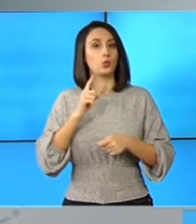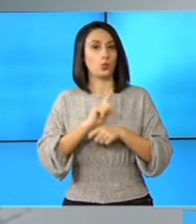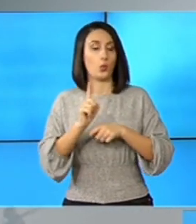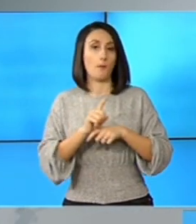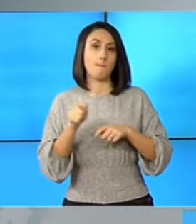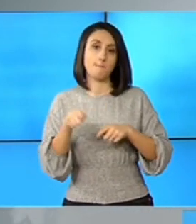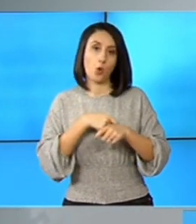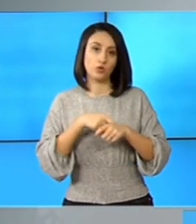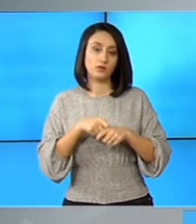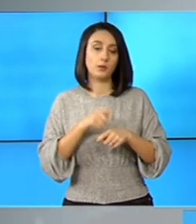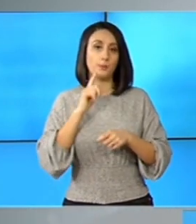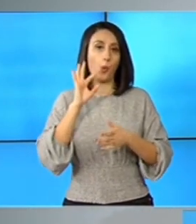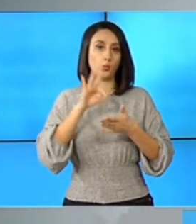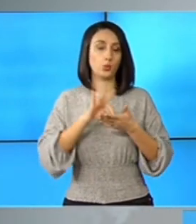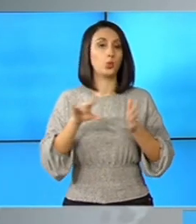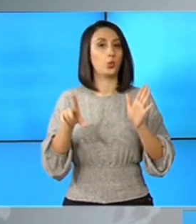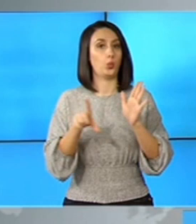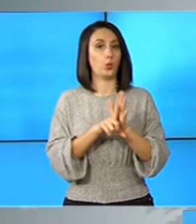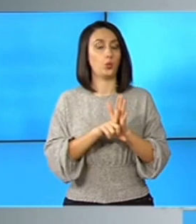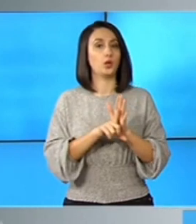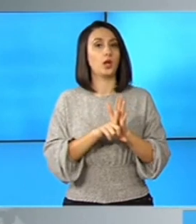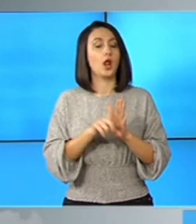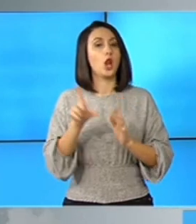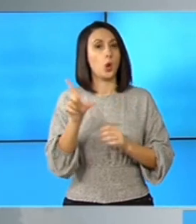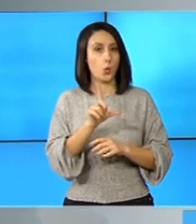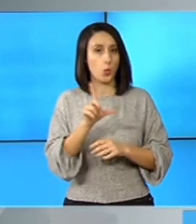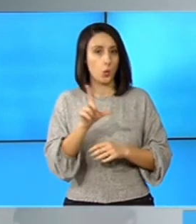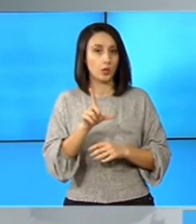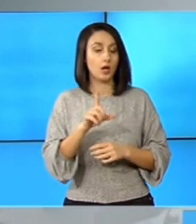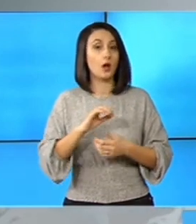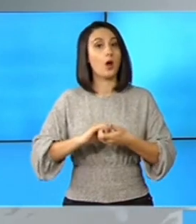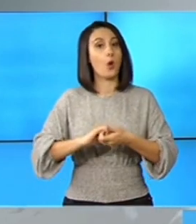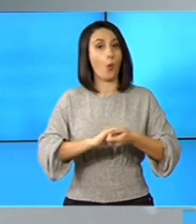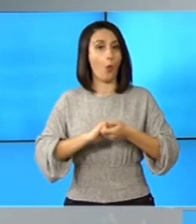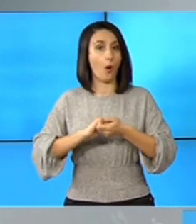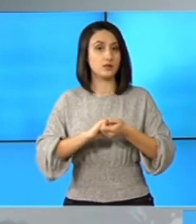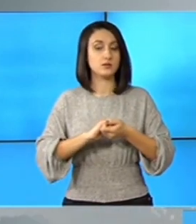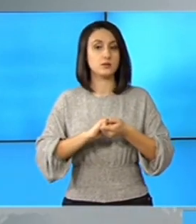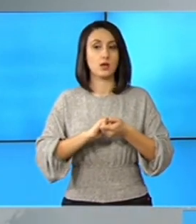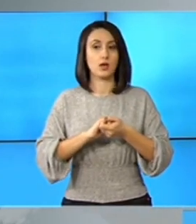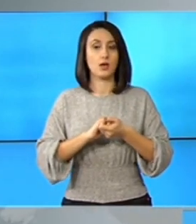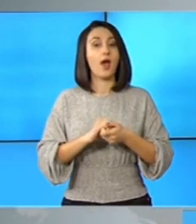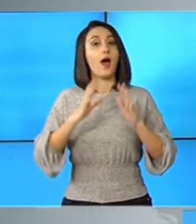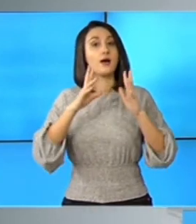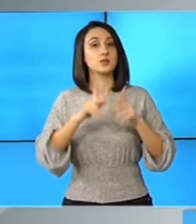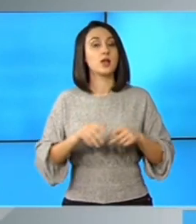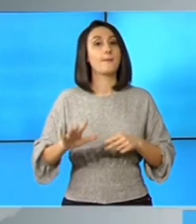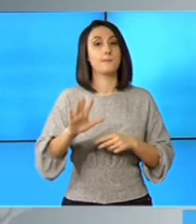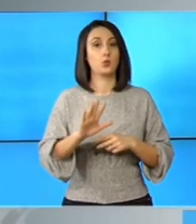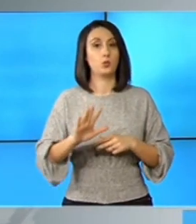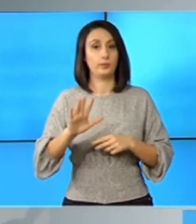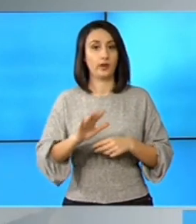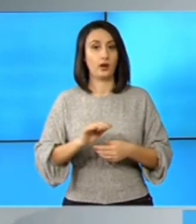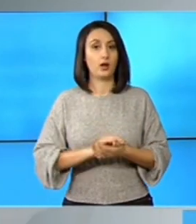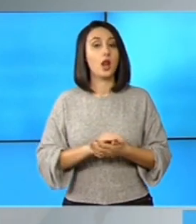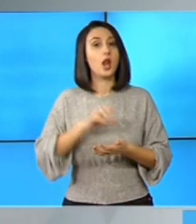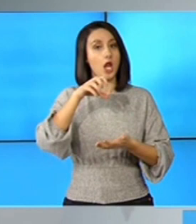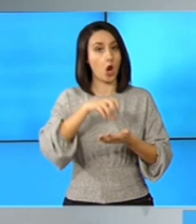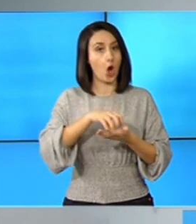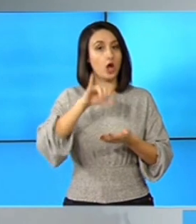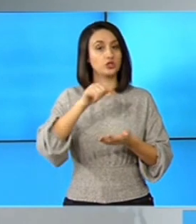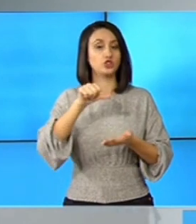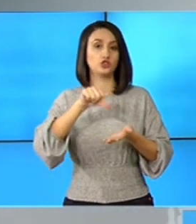modifica. Voi propune luni în Coaliție ca în administrația publică, locală și